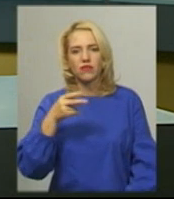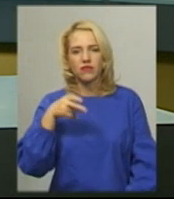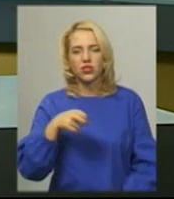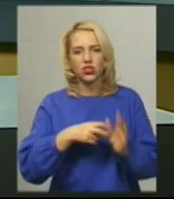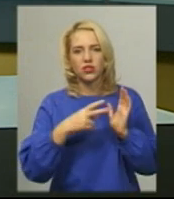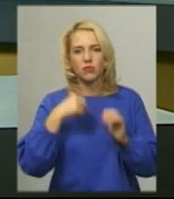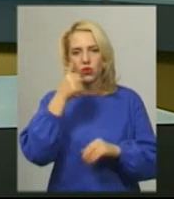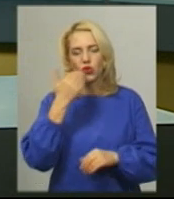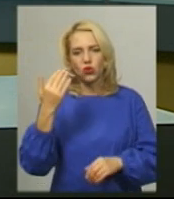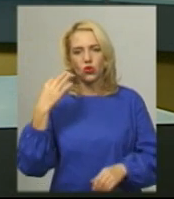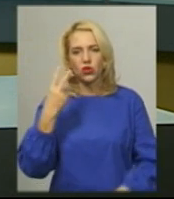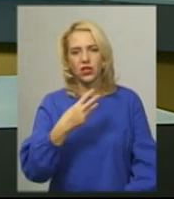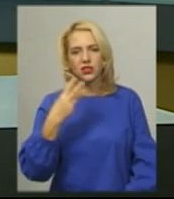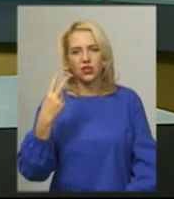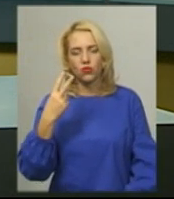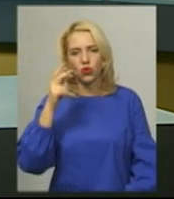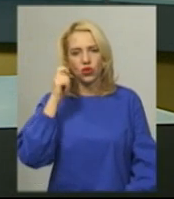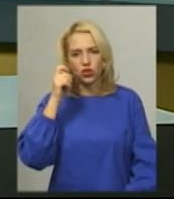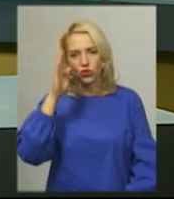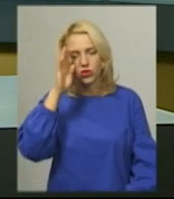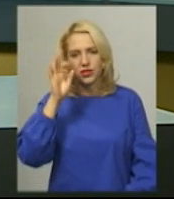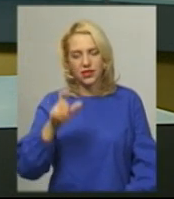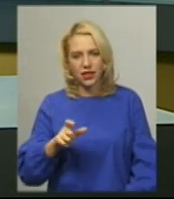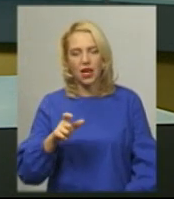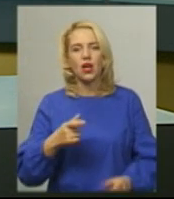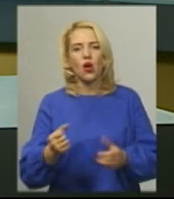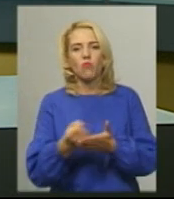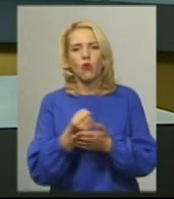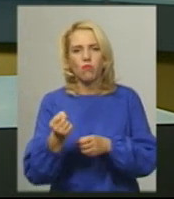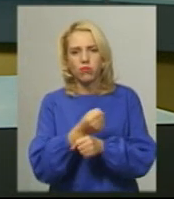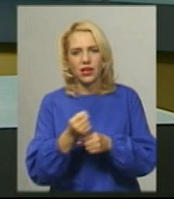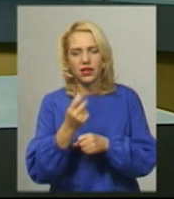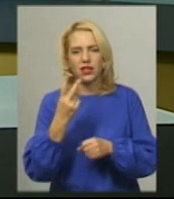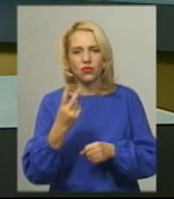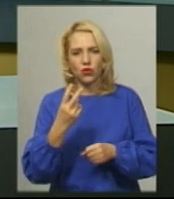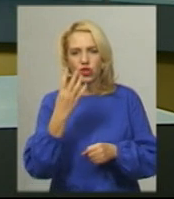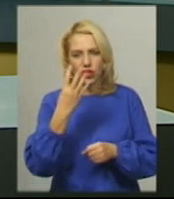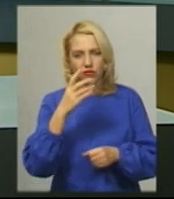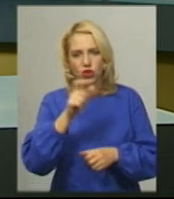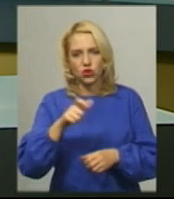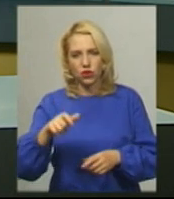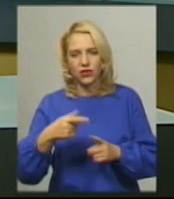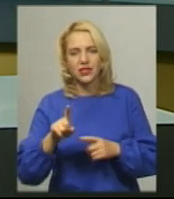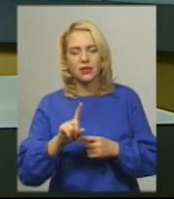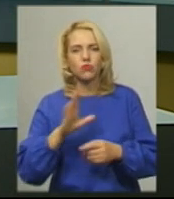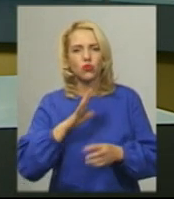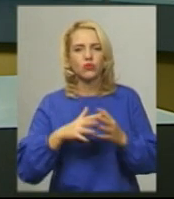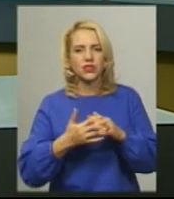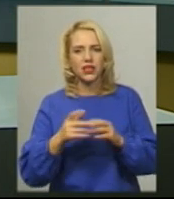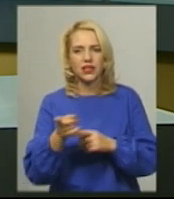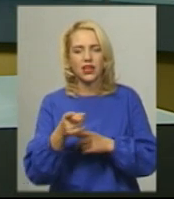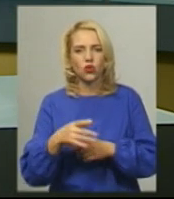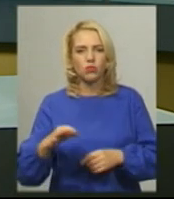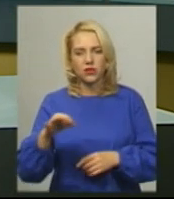його 32-річного сина побили четверо чоловіків. Сталося це біля села Якимівці на Тернопільщині. В лютому 2018-го